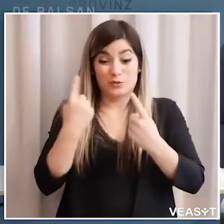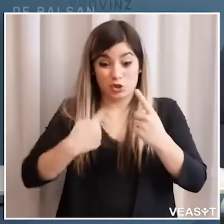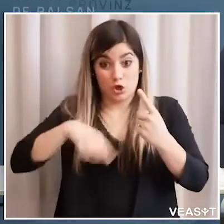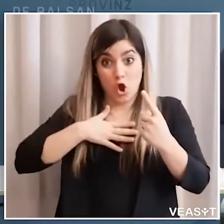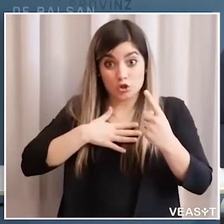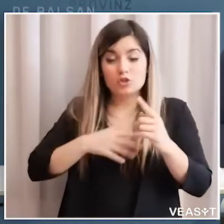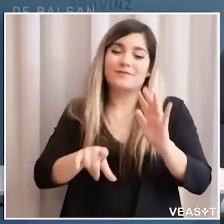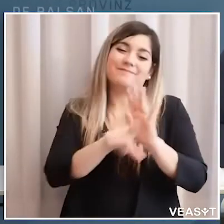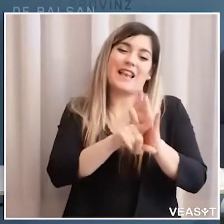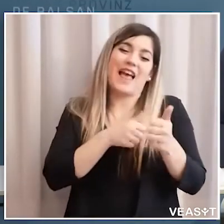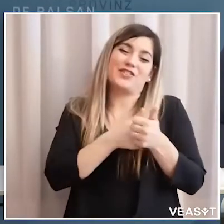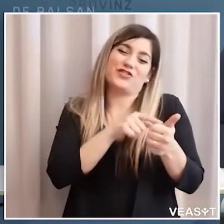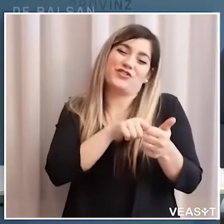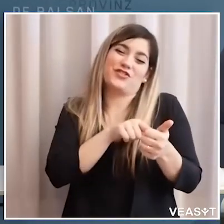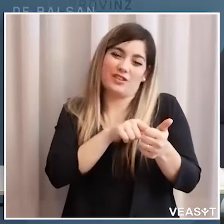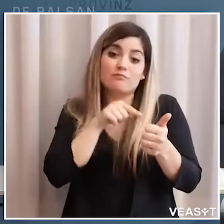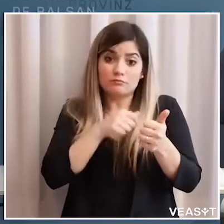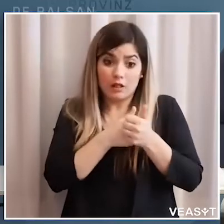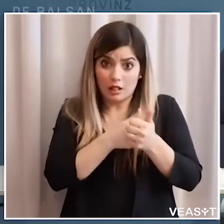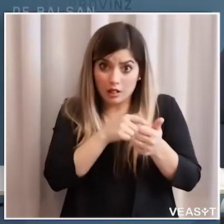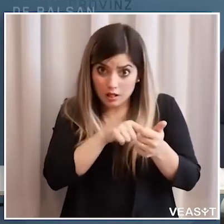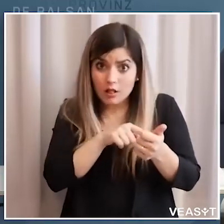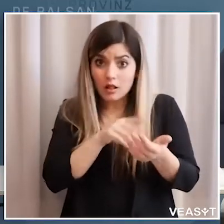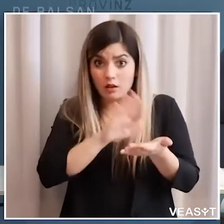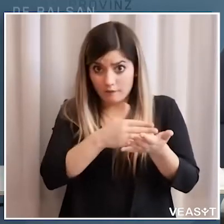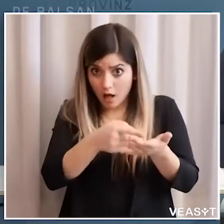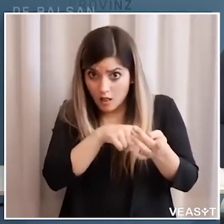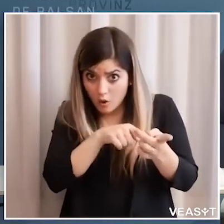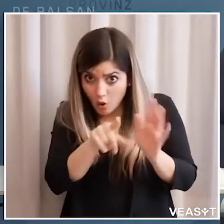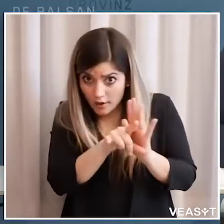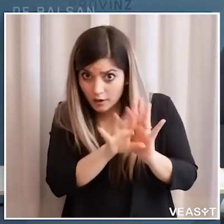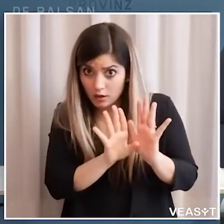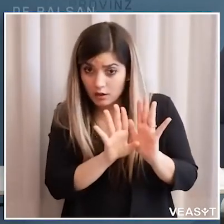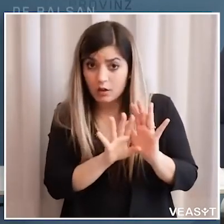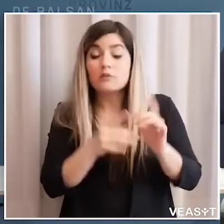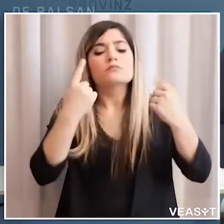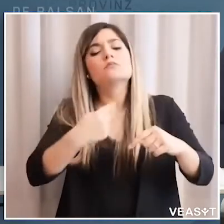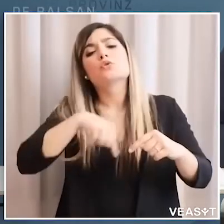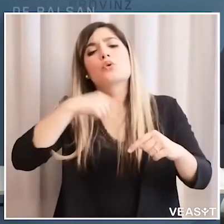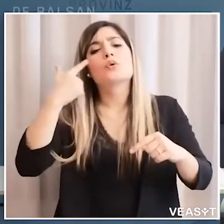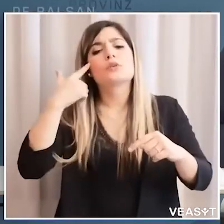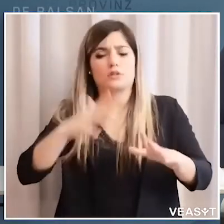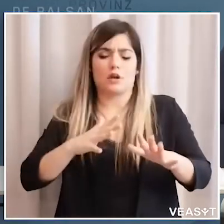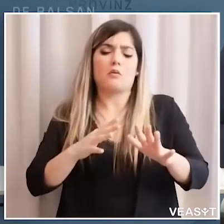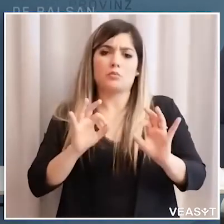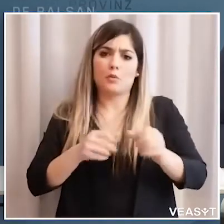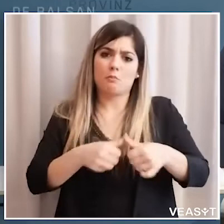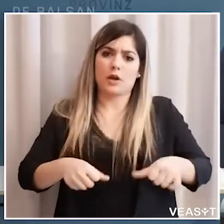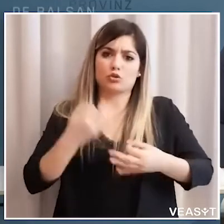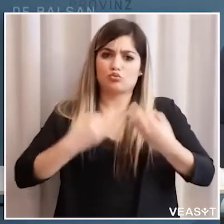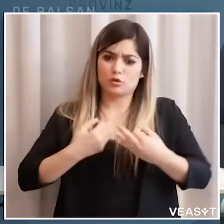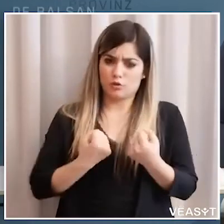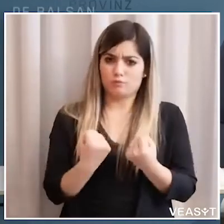legge in una legge che è in vigore e questo è il nostro punto di vista noi siamo convinti che questa è la base geridica solida la